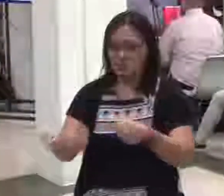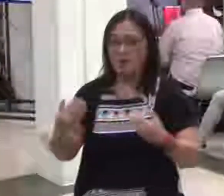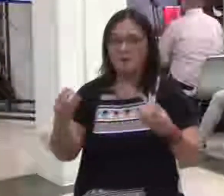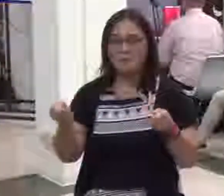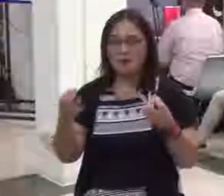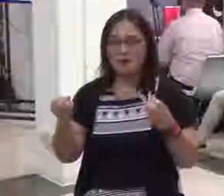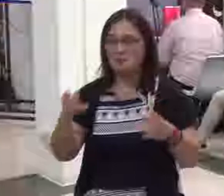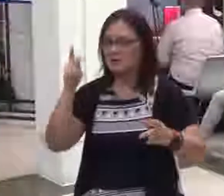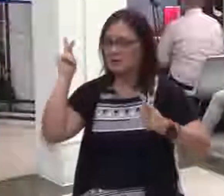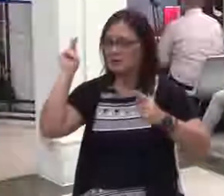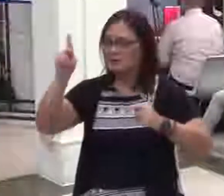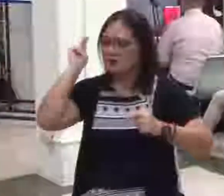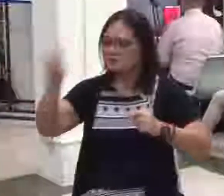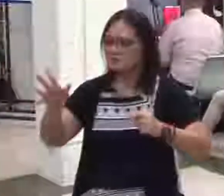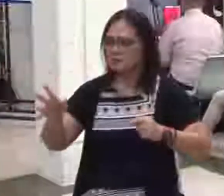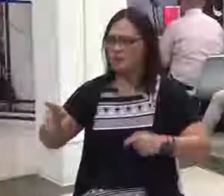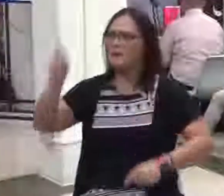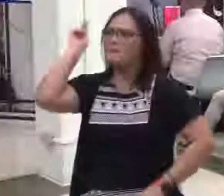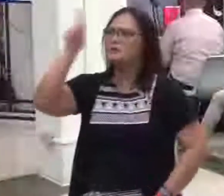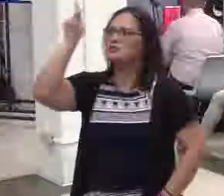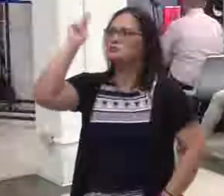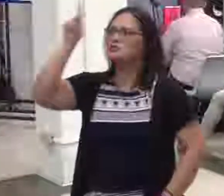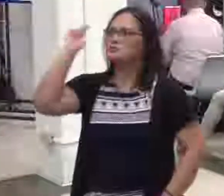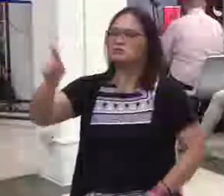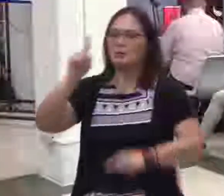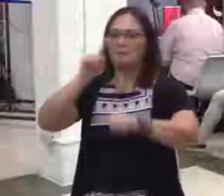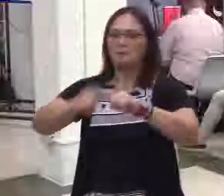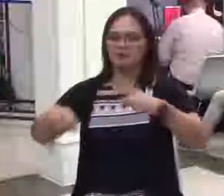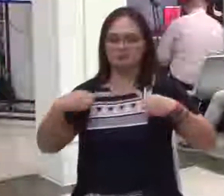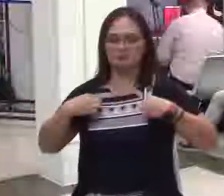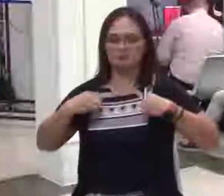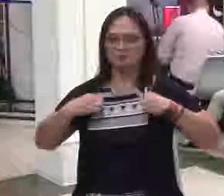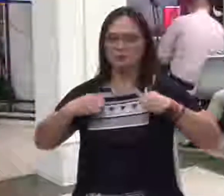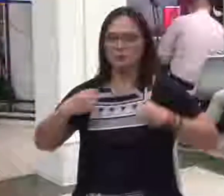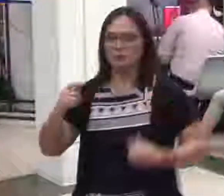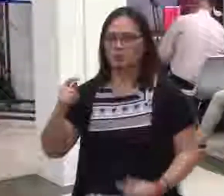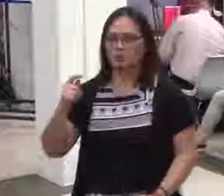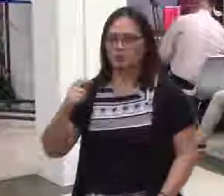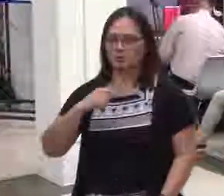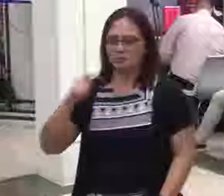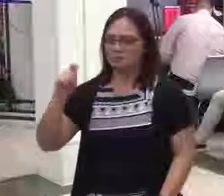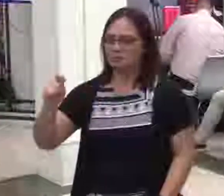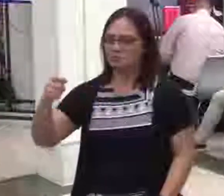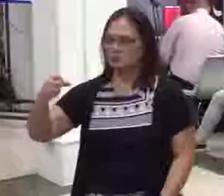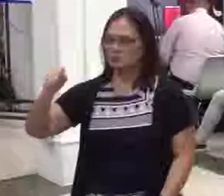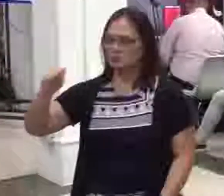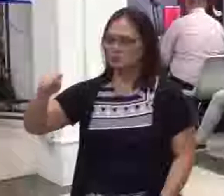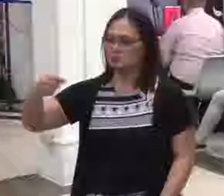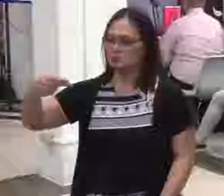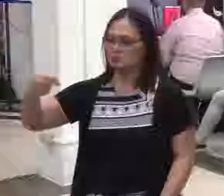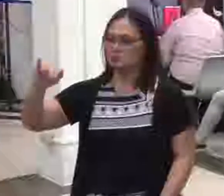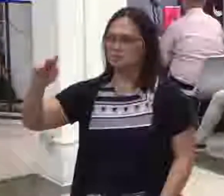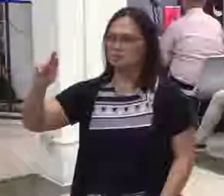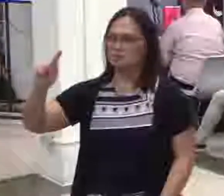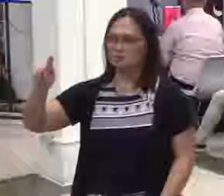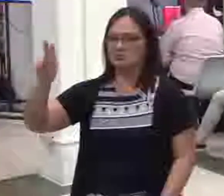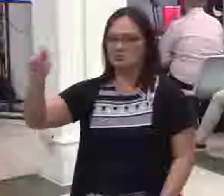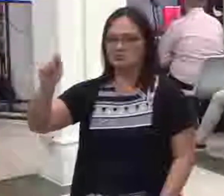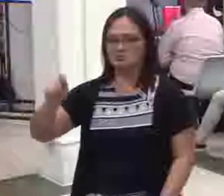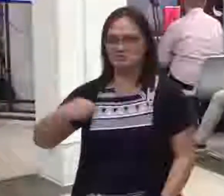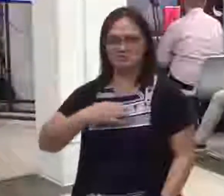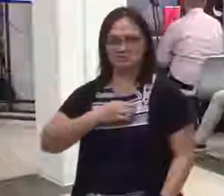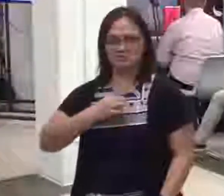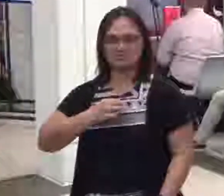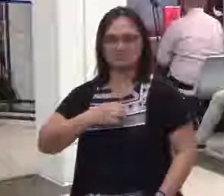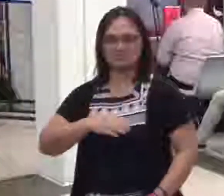Nakamaong medyo butas pa dito naka sneakers at nagpipreach lang ngayon because they want to come